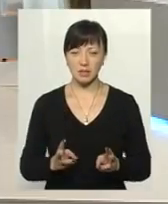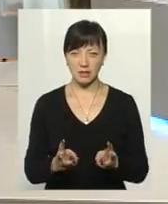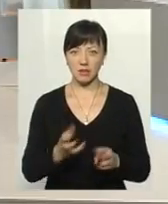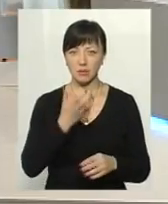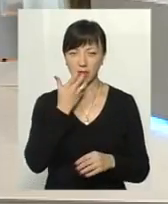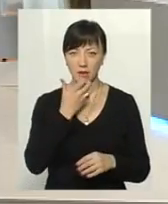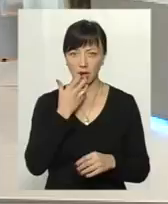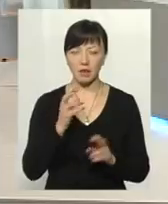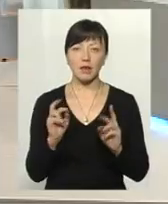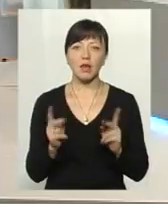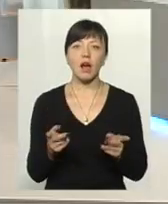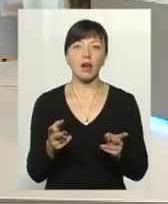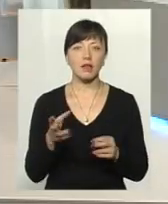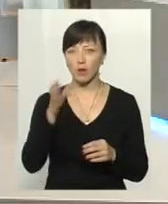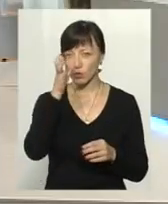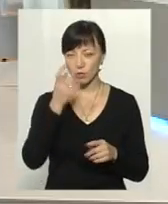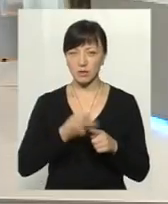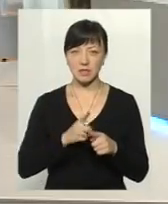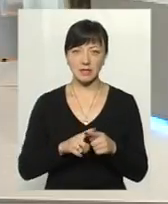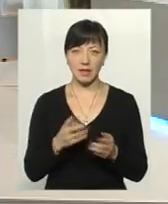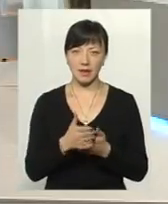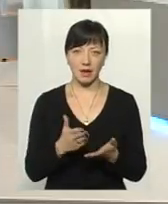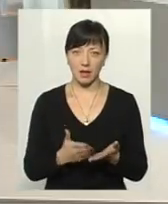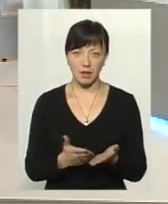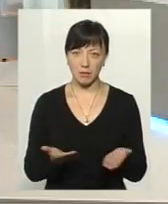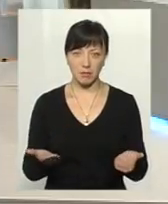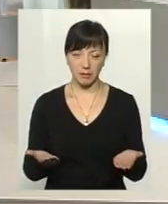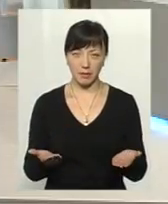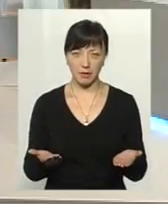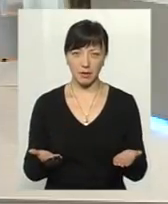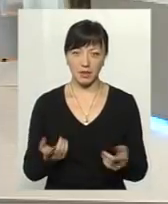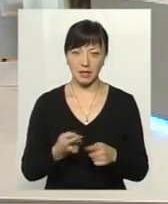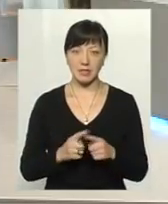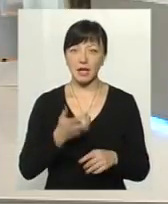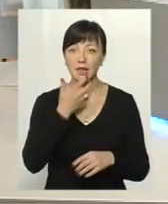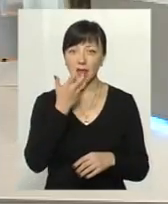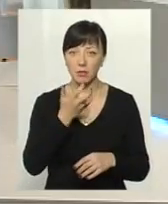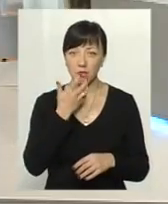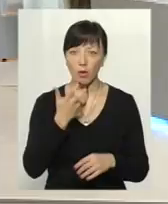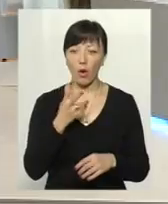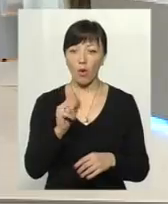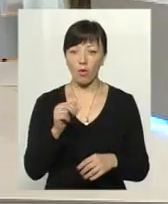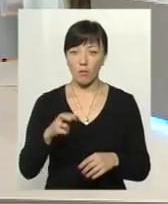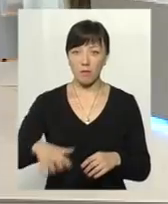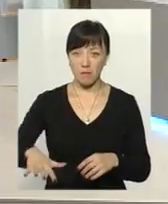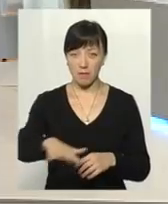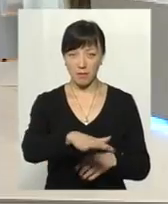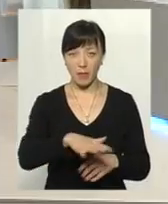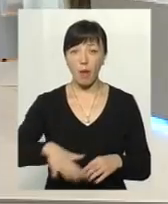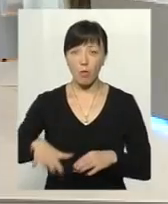то як нерозумно. Це ж не хліб. Це ж тепло. Це ж на кубатурі. так, знаєте,